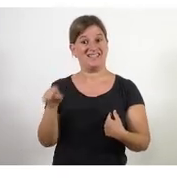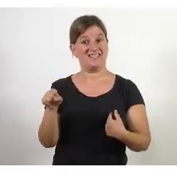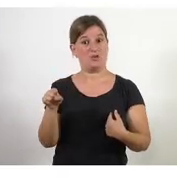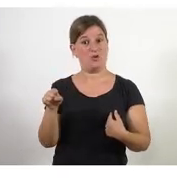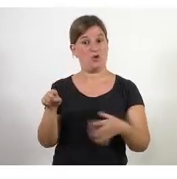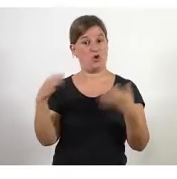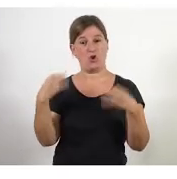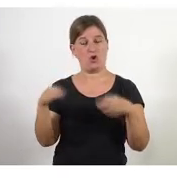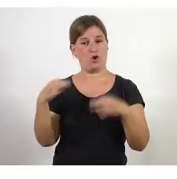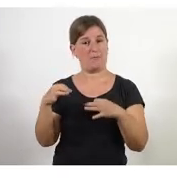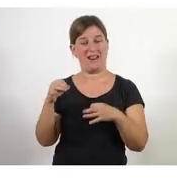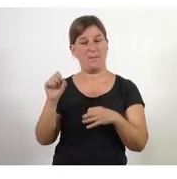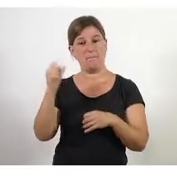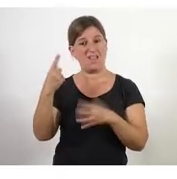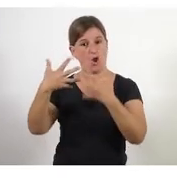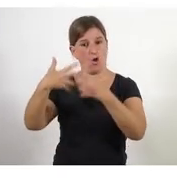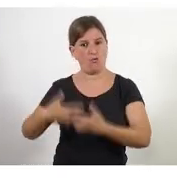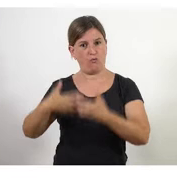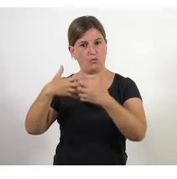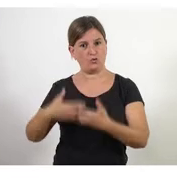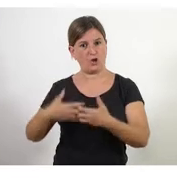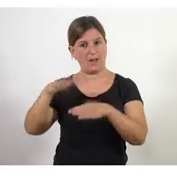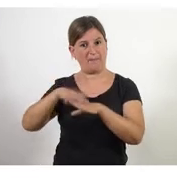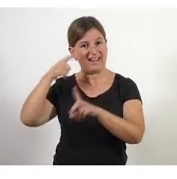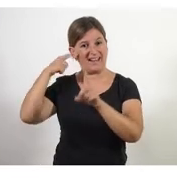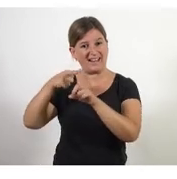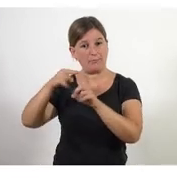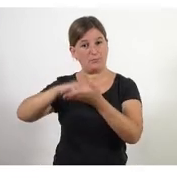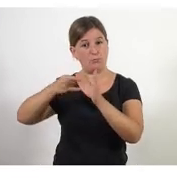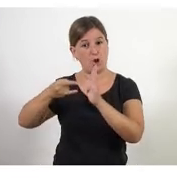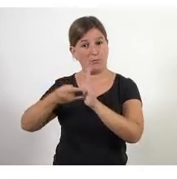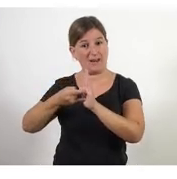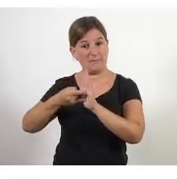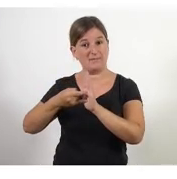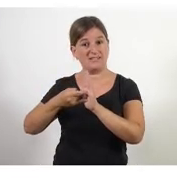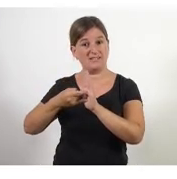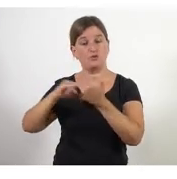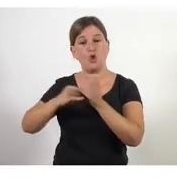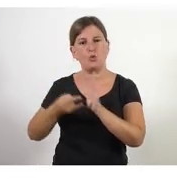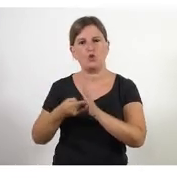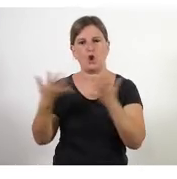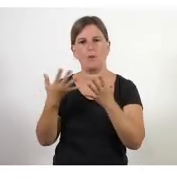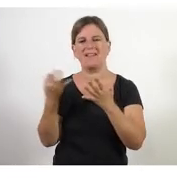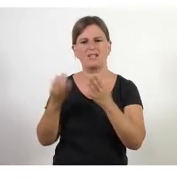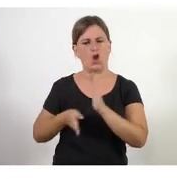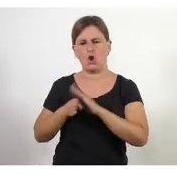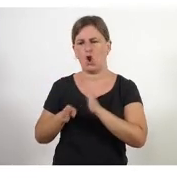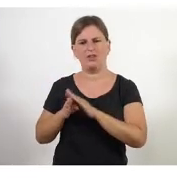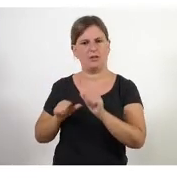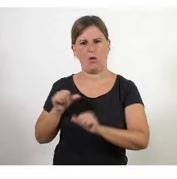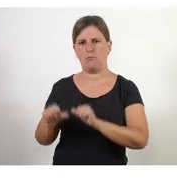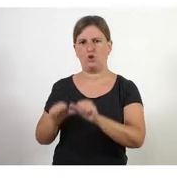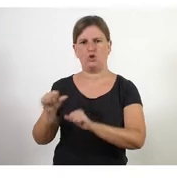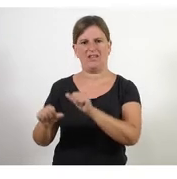funciona per resoldre els teus reptes i problemes és fer procediments seguir els procediments